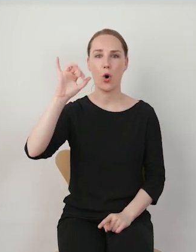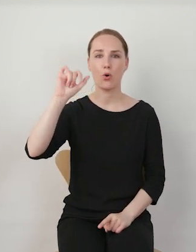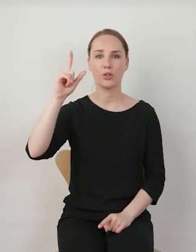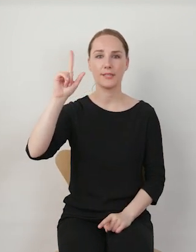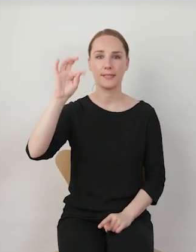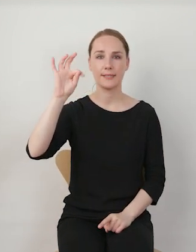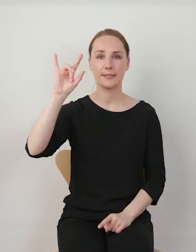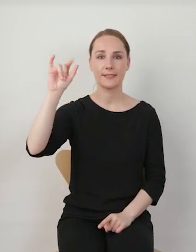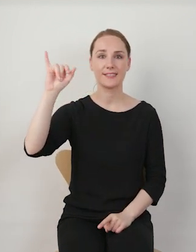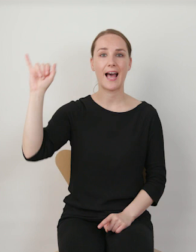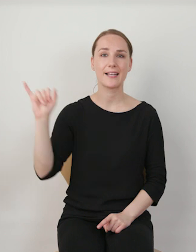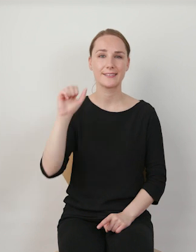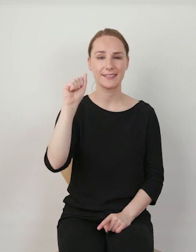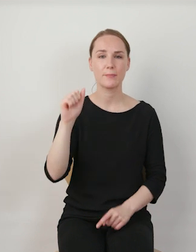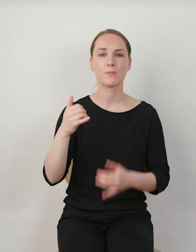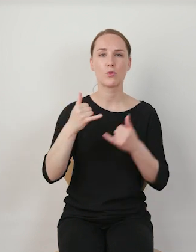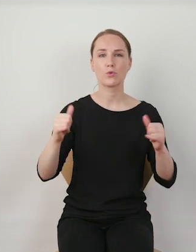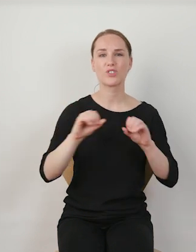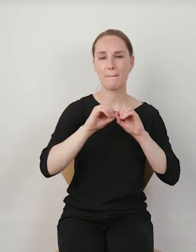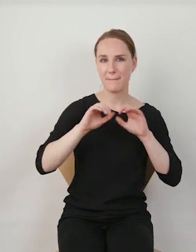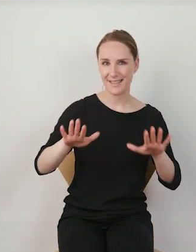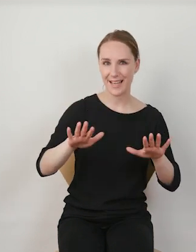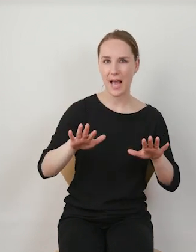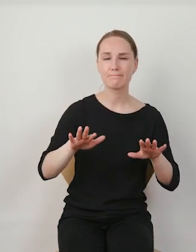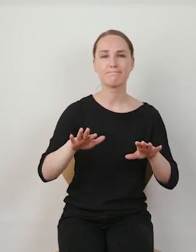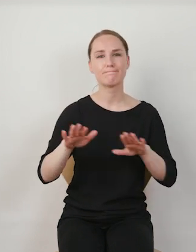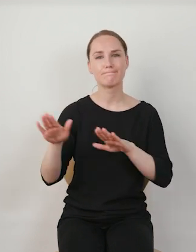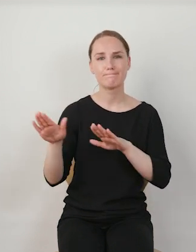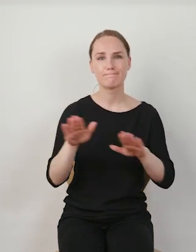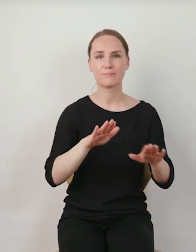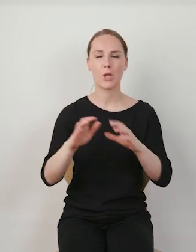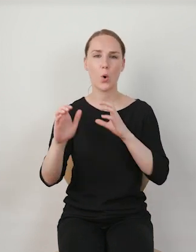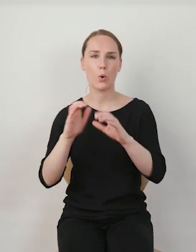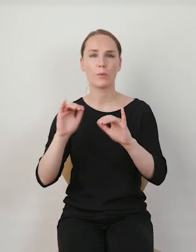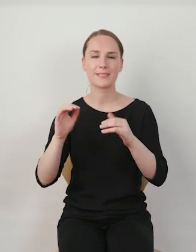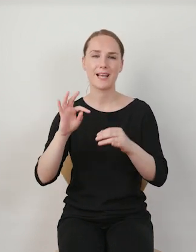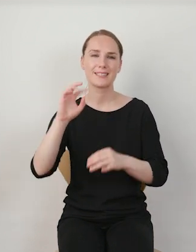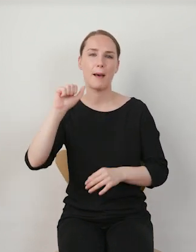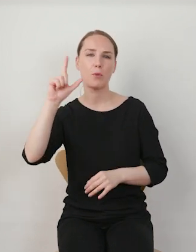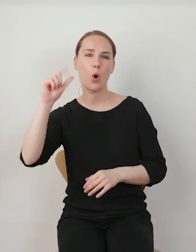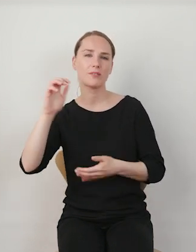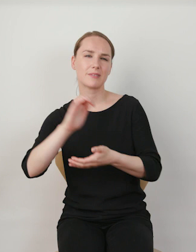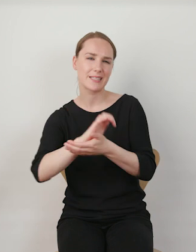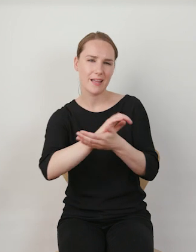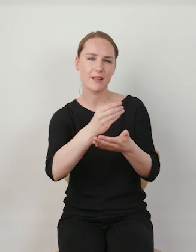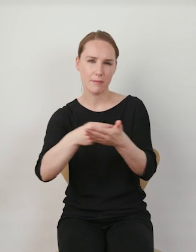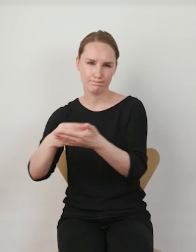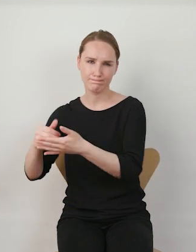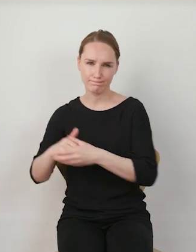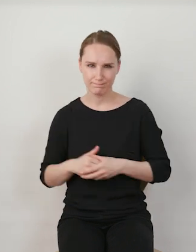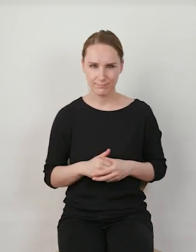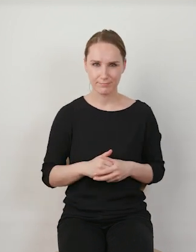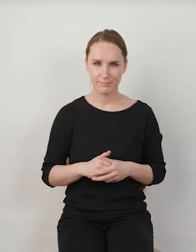upodobniają się do komunikacji, którą możemy znać z tabloidów. Drugim nurtem, w ramach którego możemy